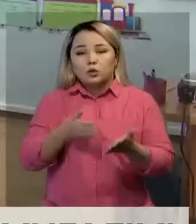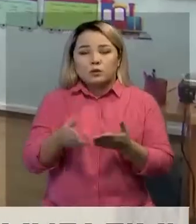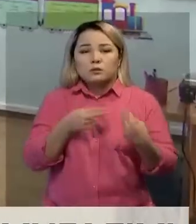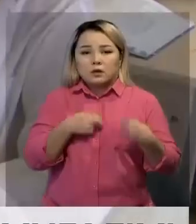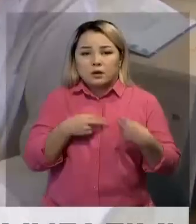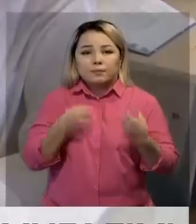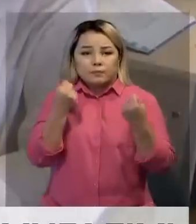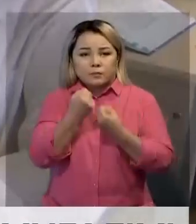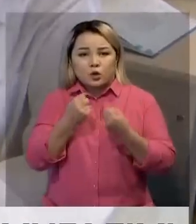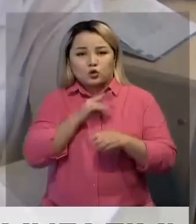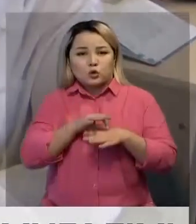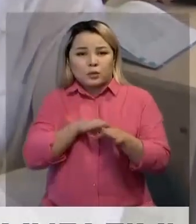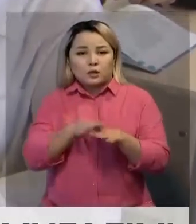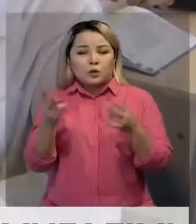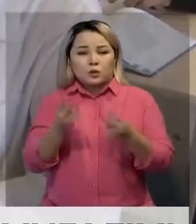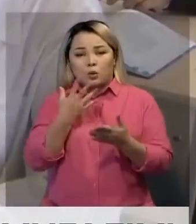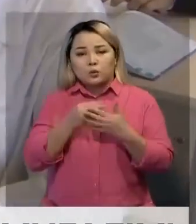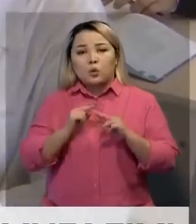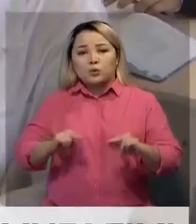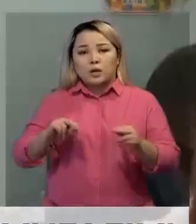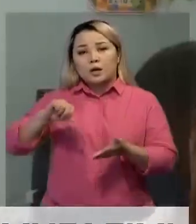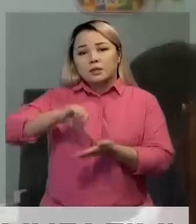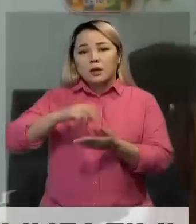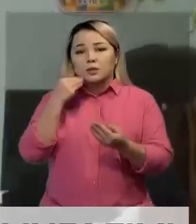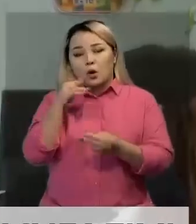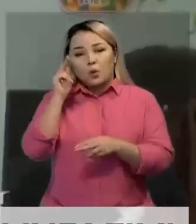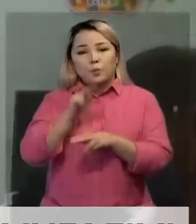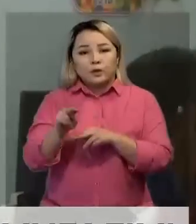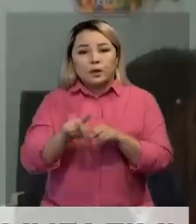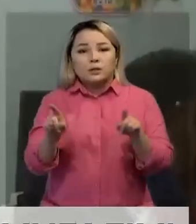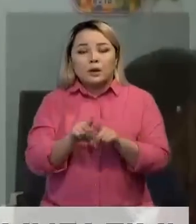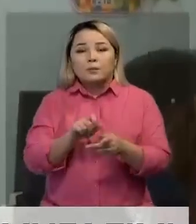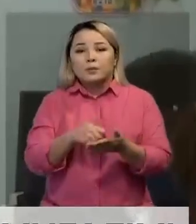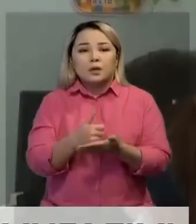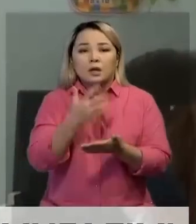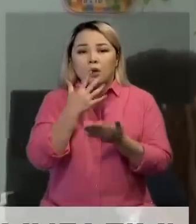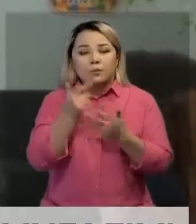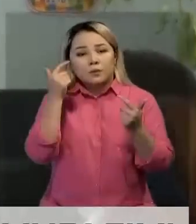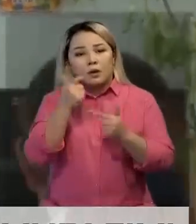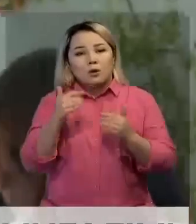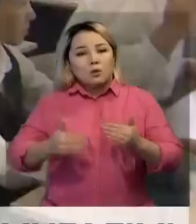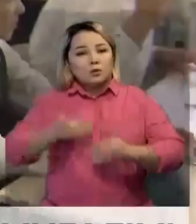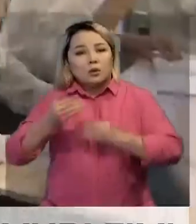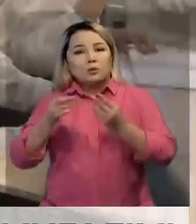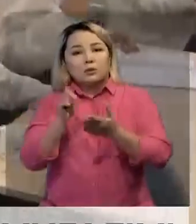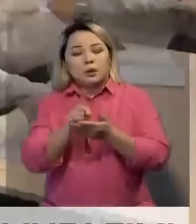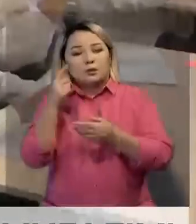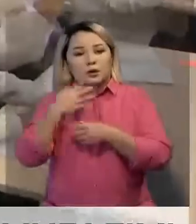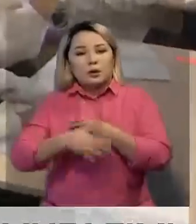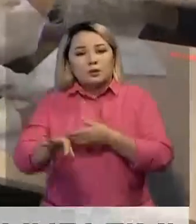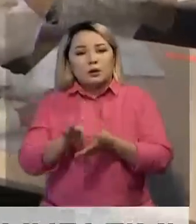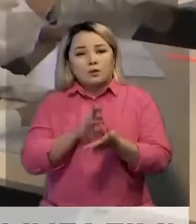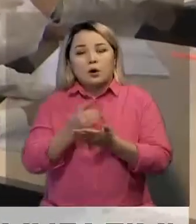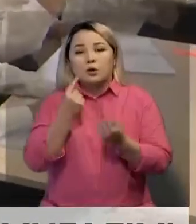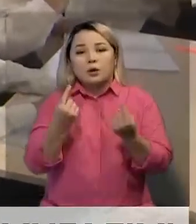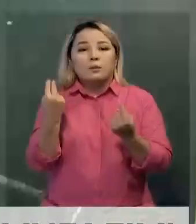еңбектен өкерек дейді. Өзі ұстаздық жолға түскенен кейін сапалы білімбері үшін ең алдымен біліктілікті көтеру қашеттігін бірден түсіне өт. Сөйтіп